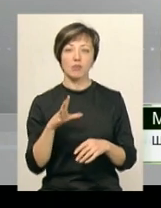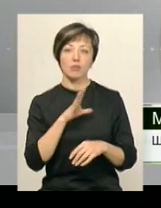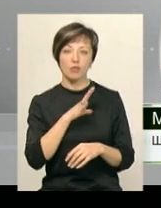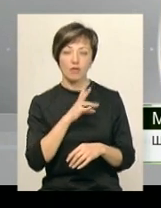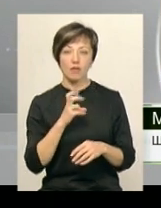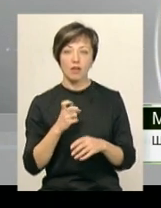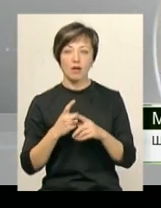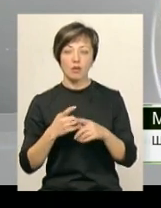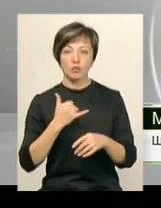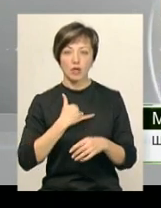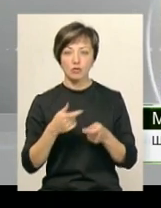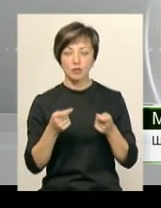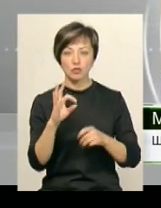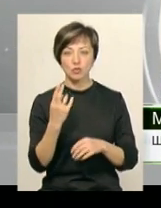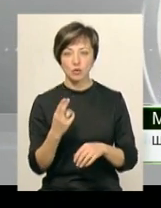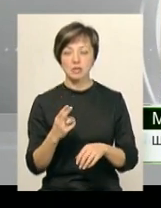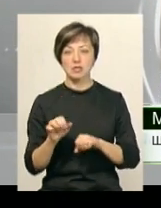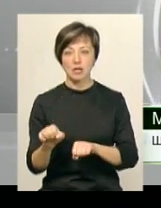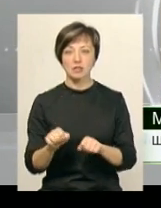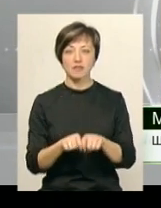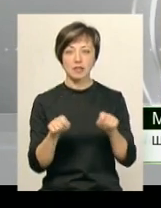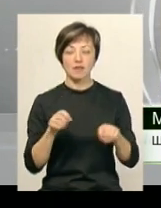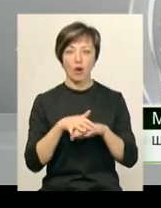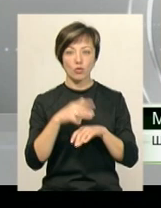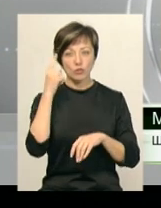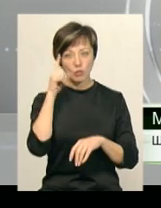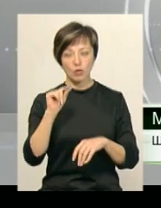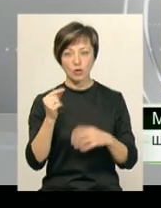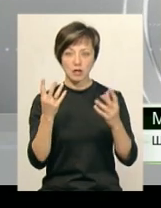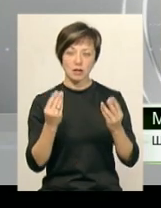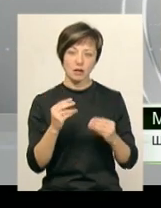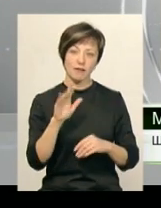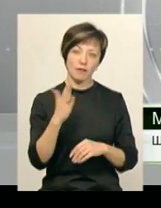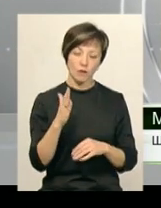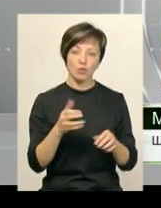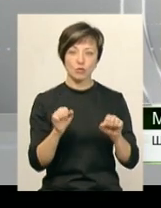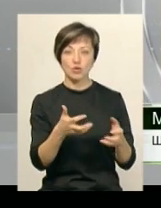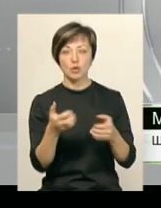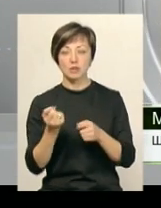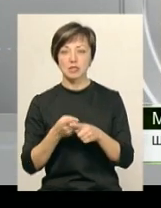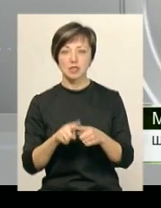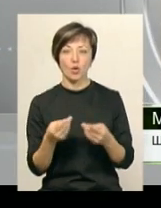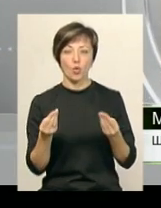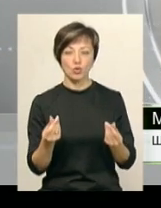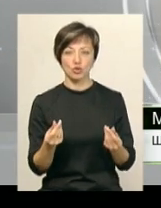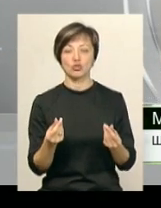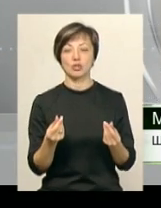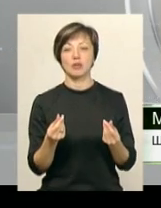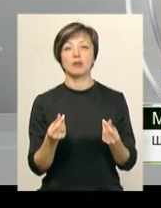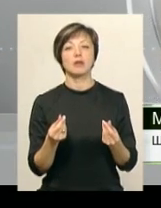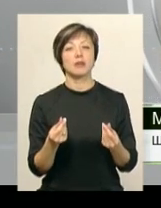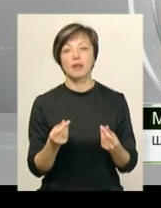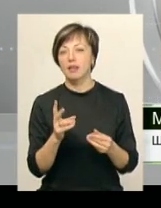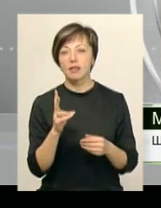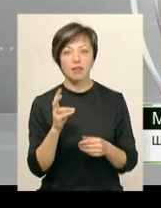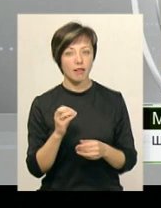був у нас в управлінні соцзахисту, відкрив рахунок. Я думаю, що в понеділок-вівторок він зможе отримати ці кошти. Кошти